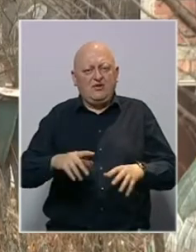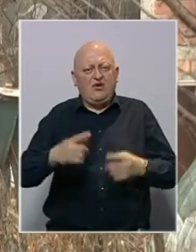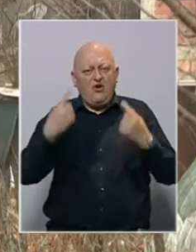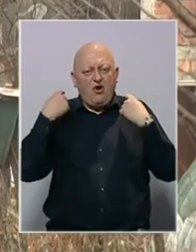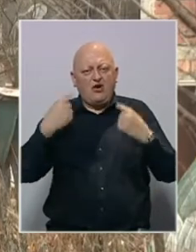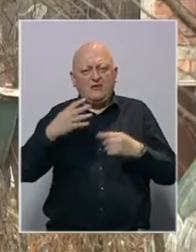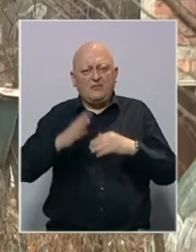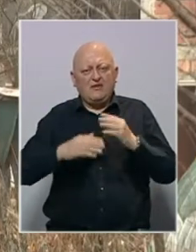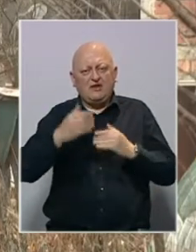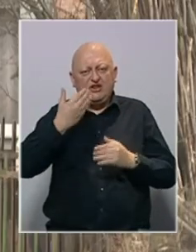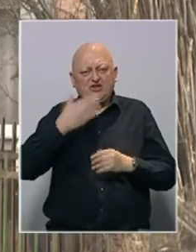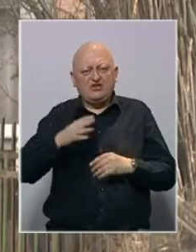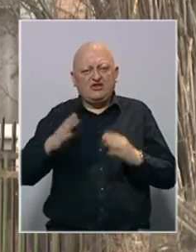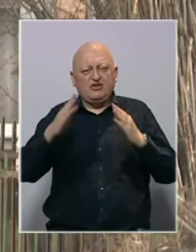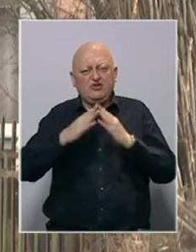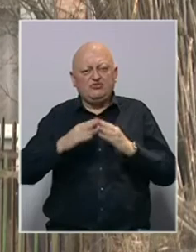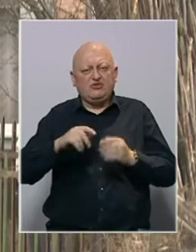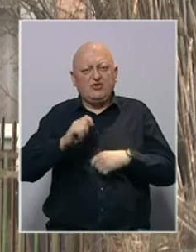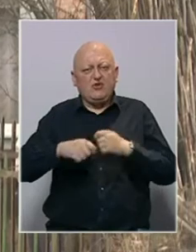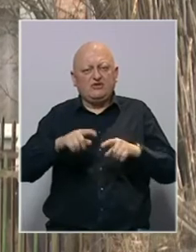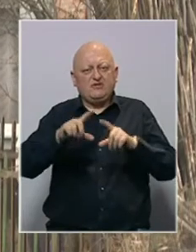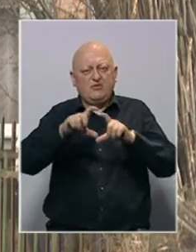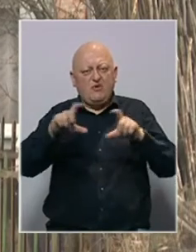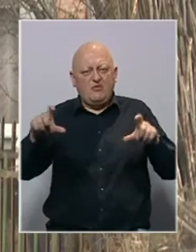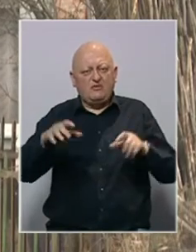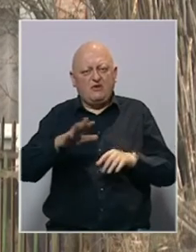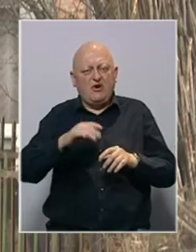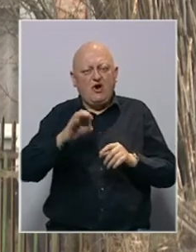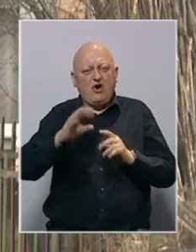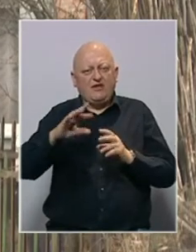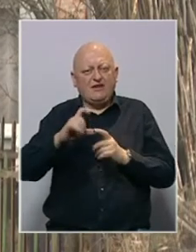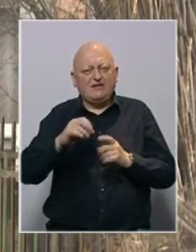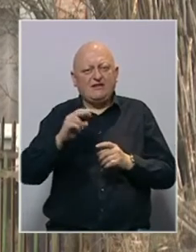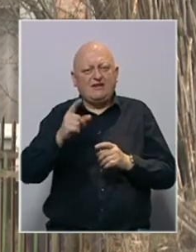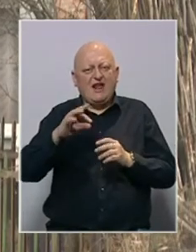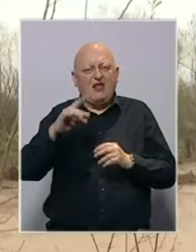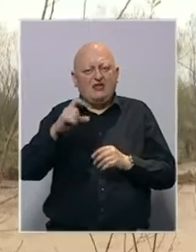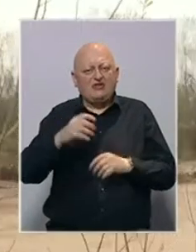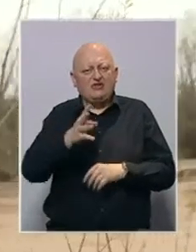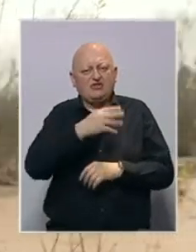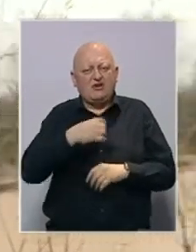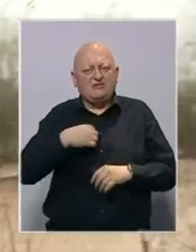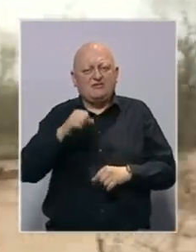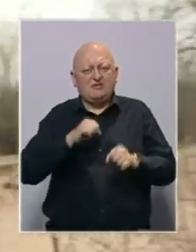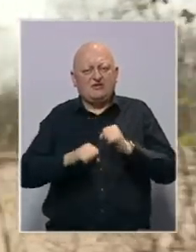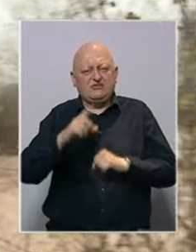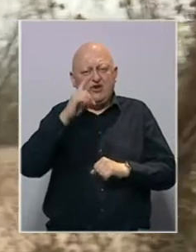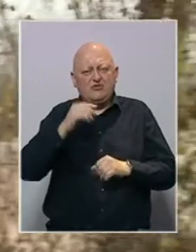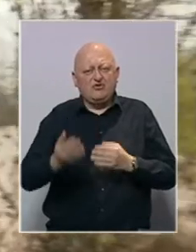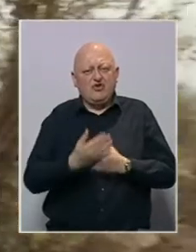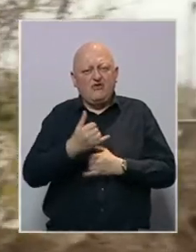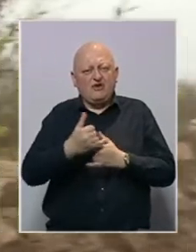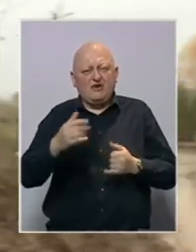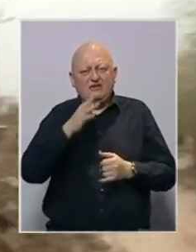Ogromna je materijalna šteta na kućama i poslovnim objektima u naseljima Otez i Rajlavac. Štab civilne zaštite općine